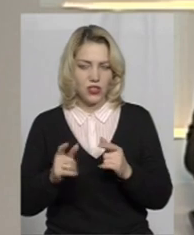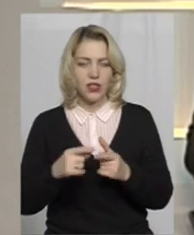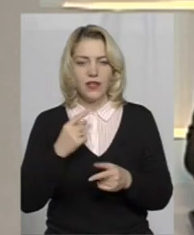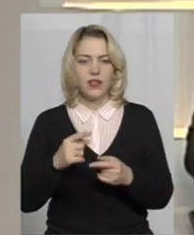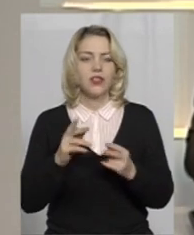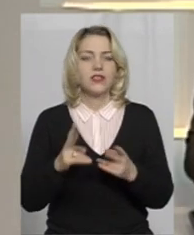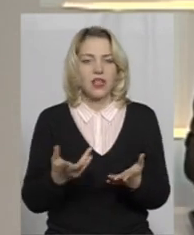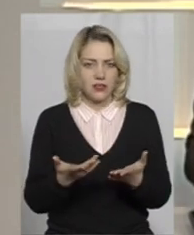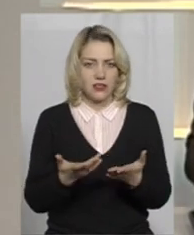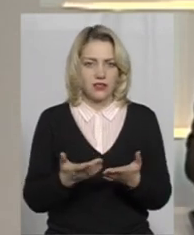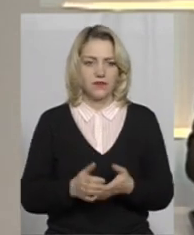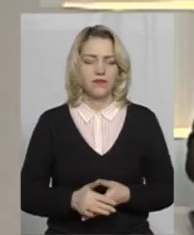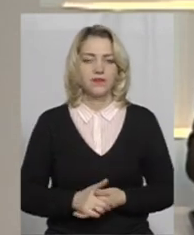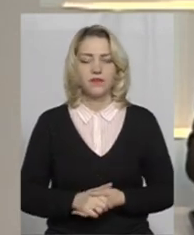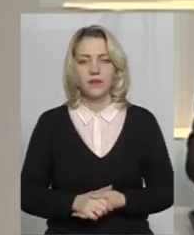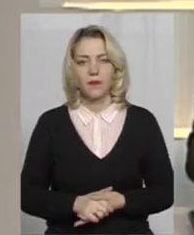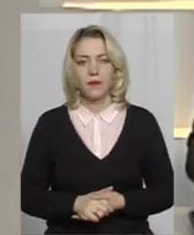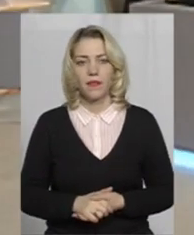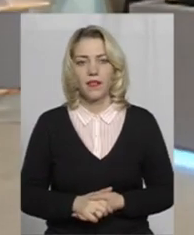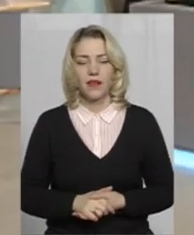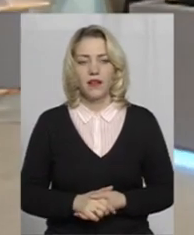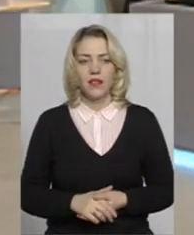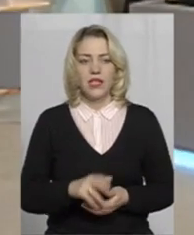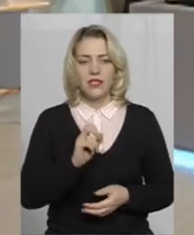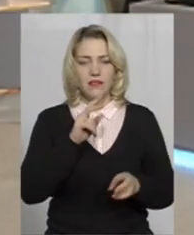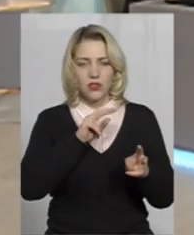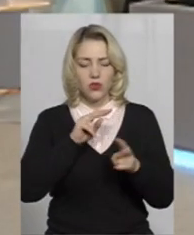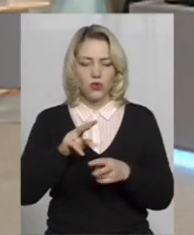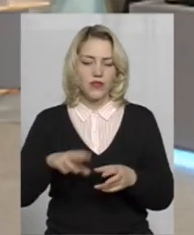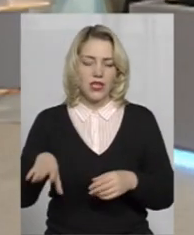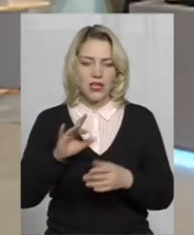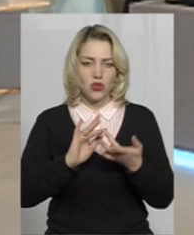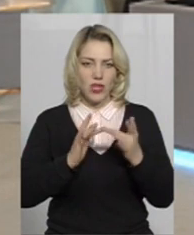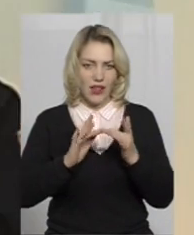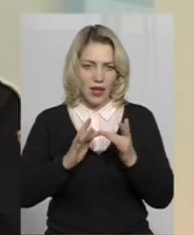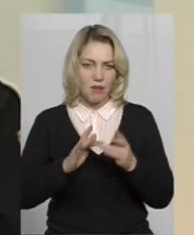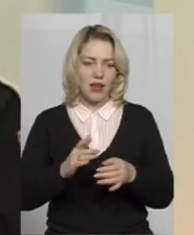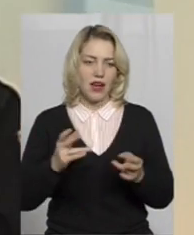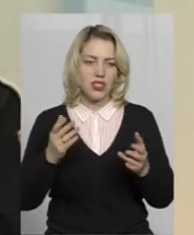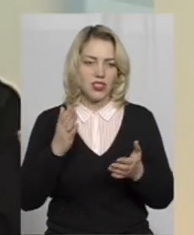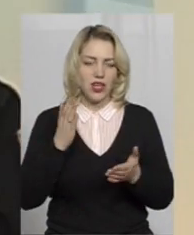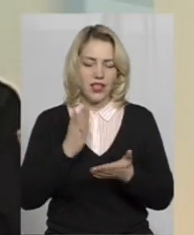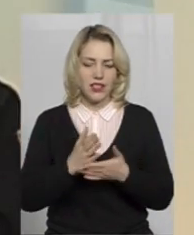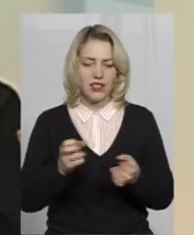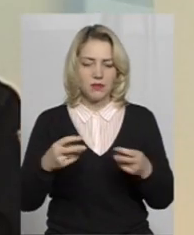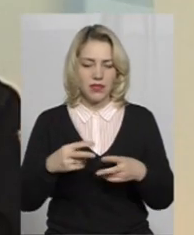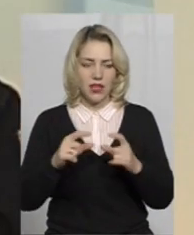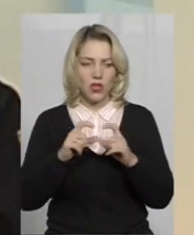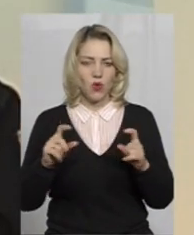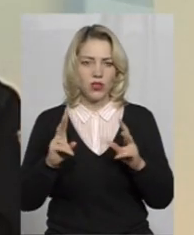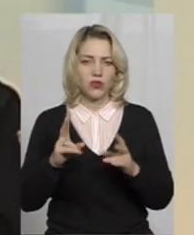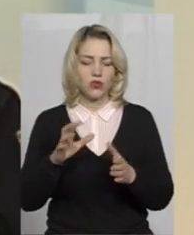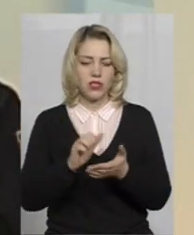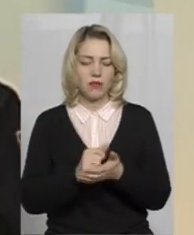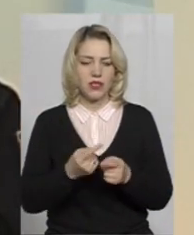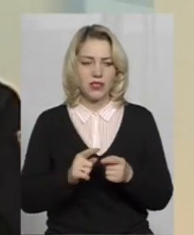Яким чином? Безпосередньо для відслідковування самих соціальних мереж є спеціальні органи, яким цим займаються.